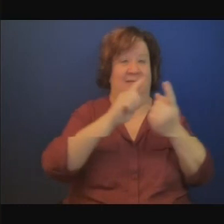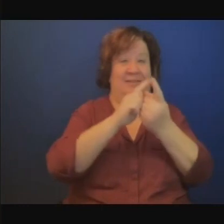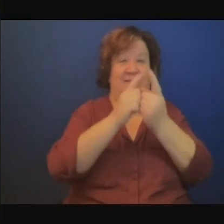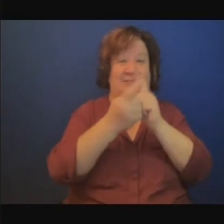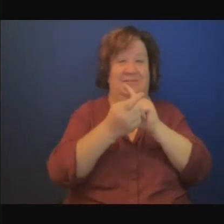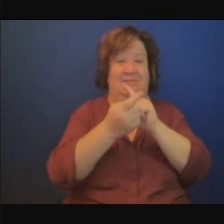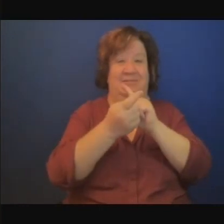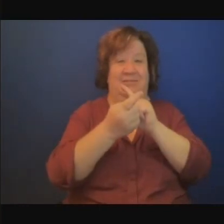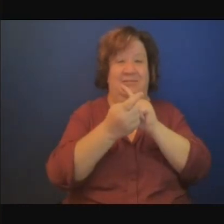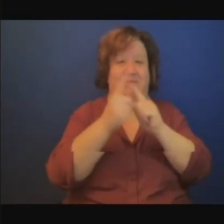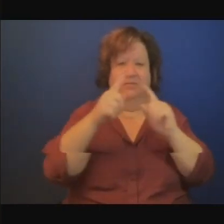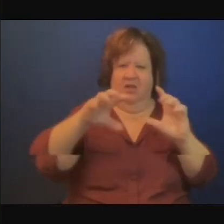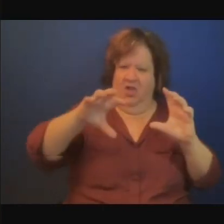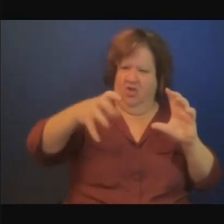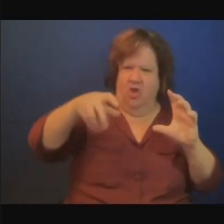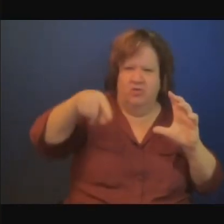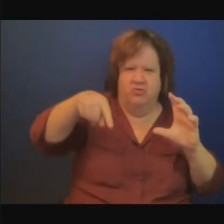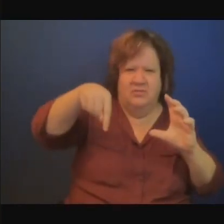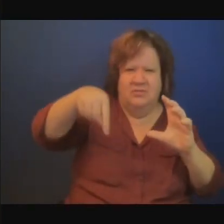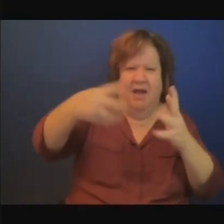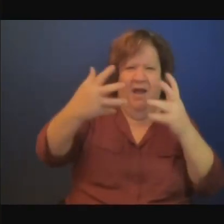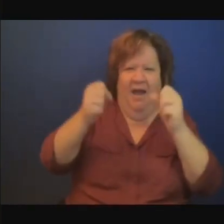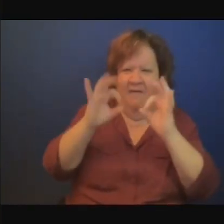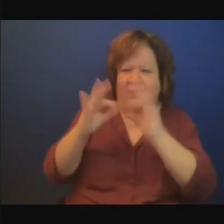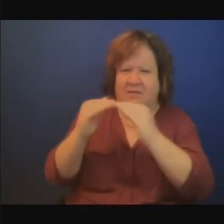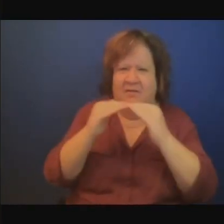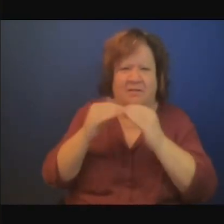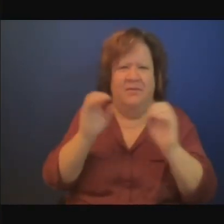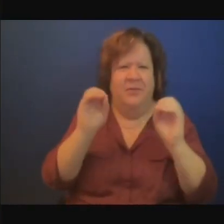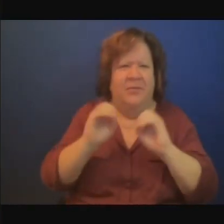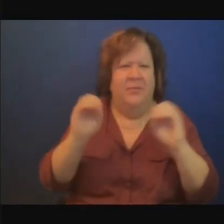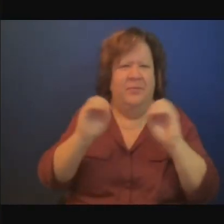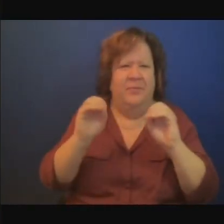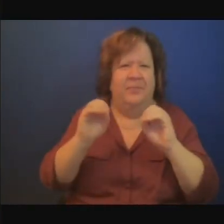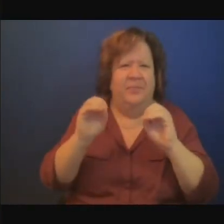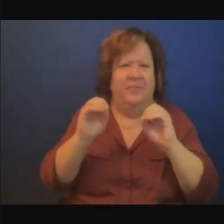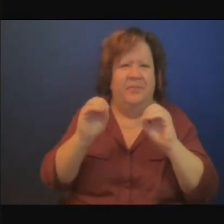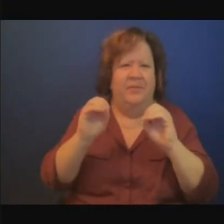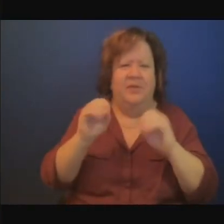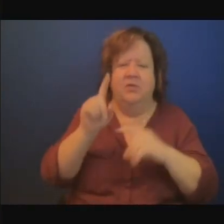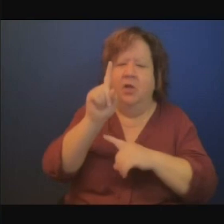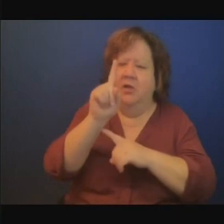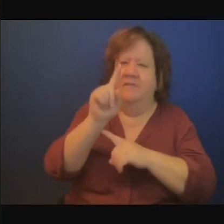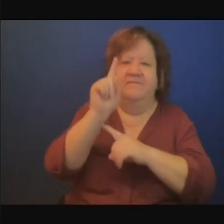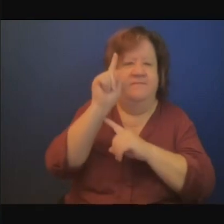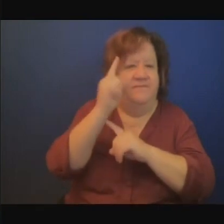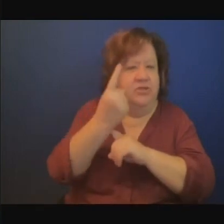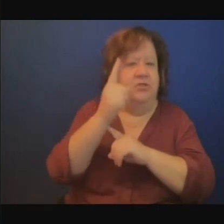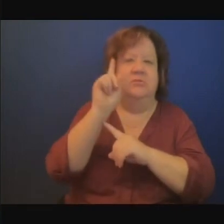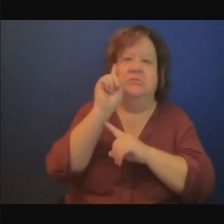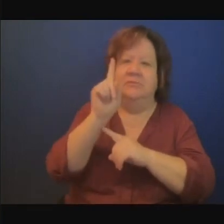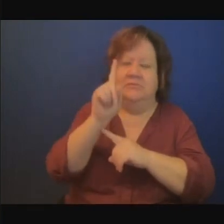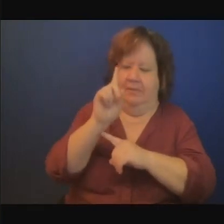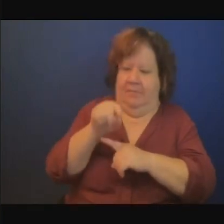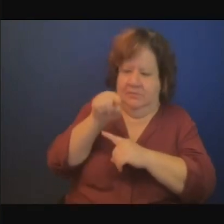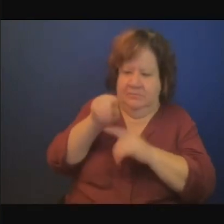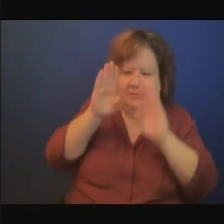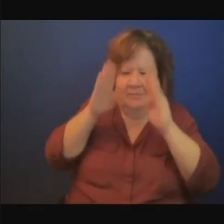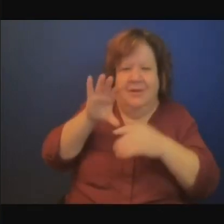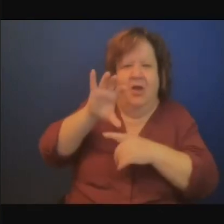transition? Il faudrait d'abord commencer par le commencement. Il faudrait que tout le monde puisse y avoir accès